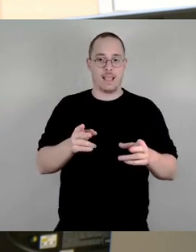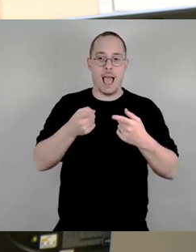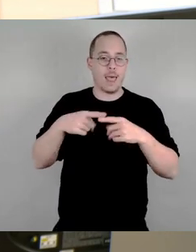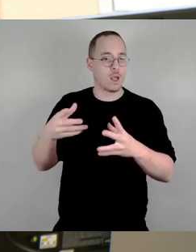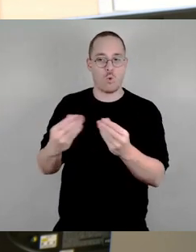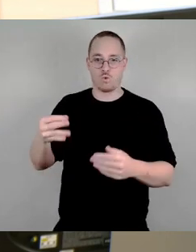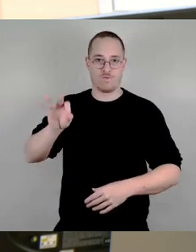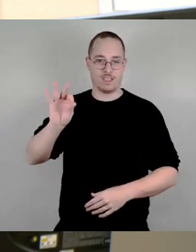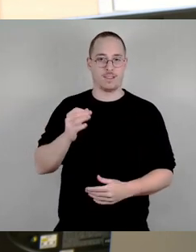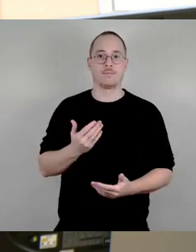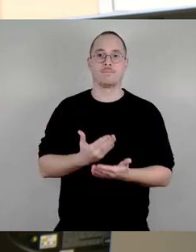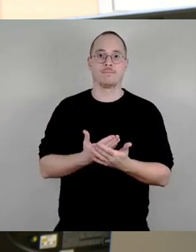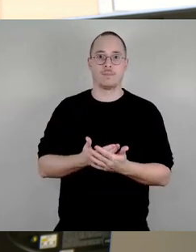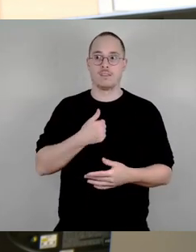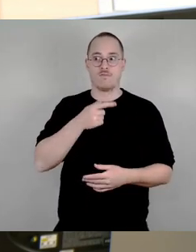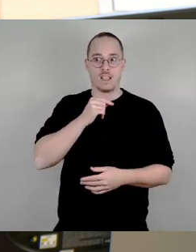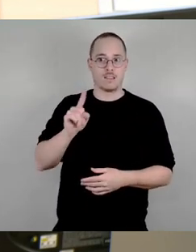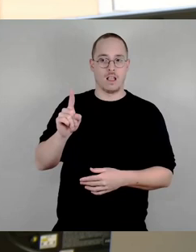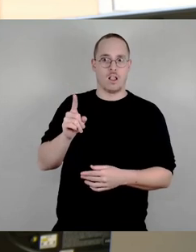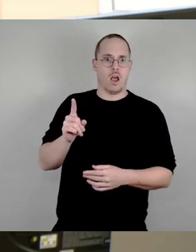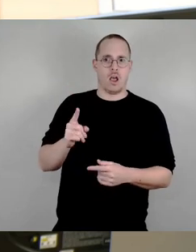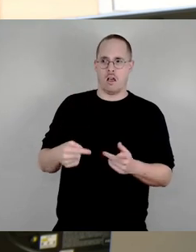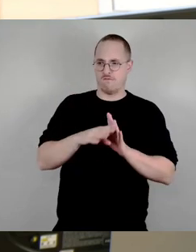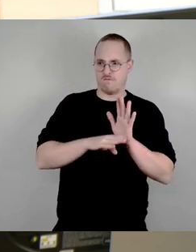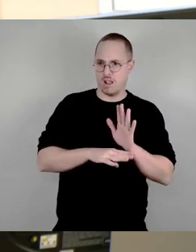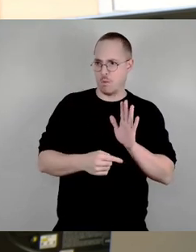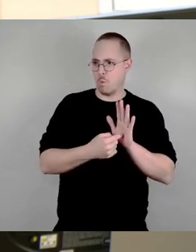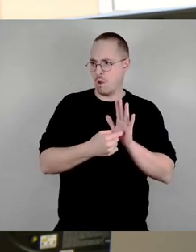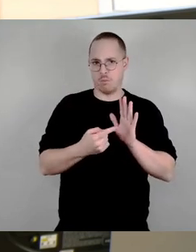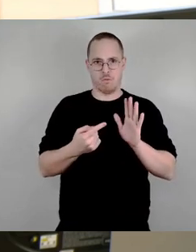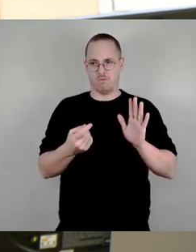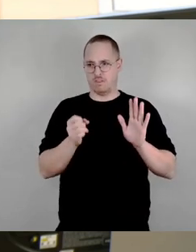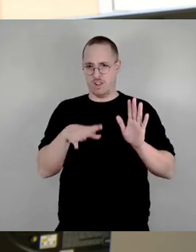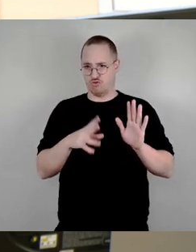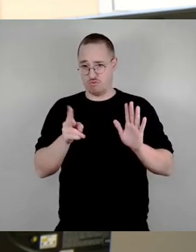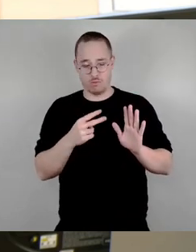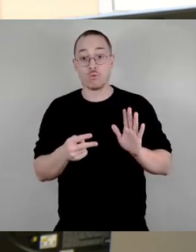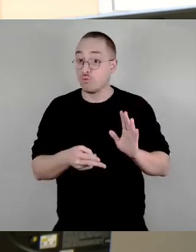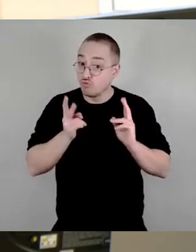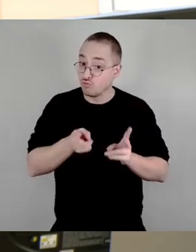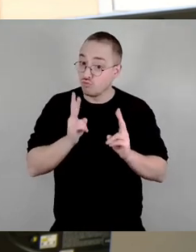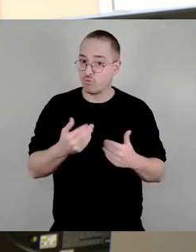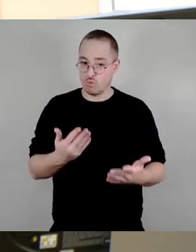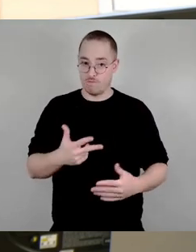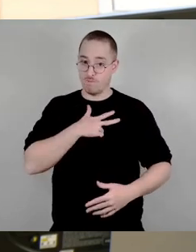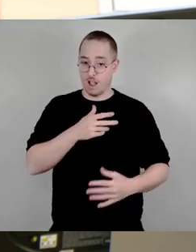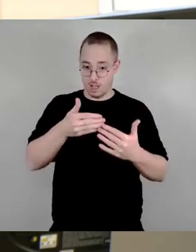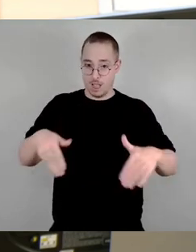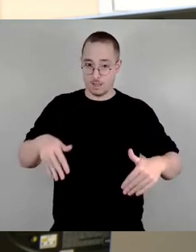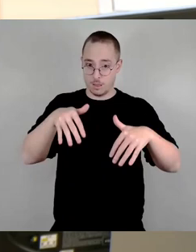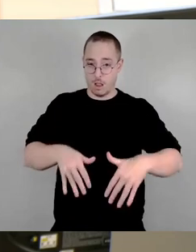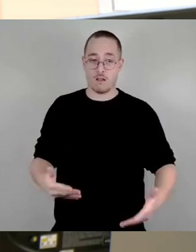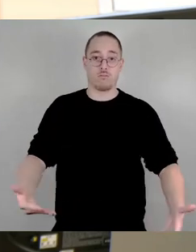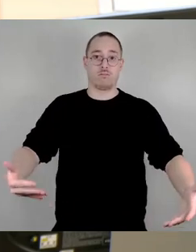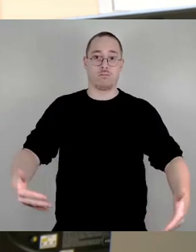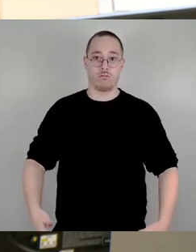sondern ein Zeichen dafür, dass wir tatsächlich an unseren Grenzen sind. Und eine Sache möchte ich auch nur aufgreifen, weil